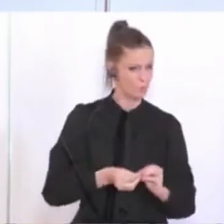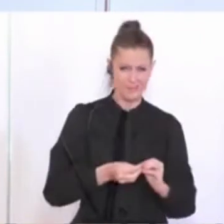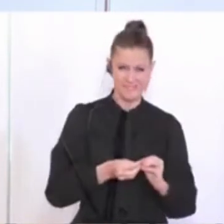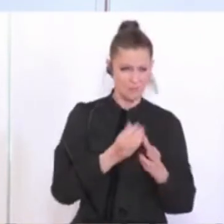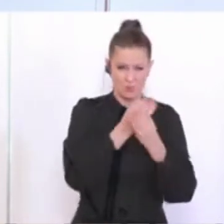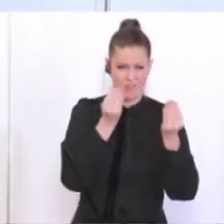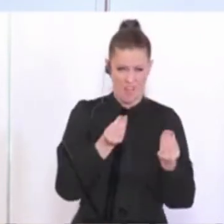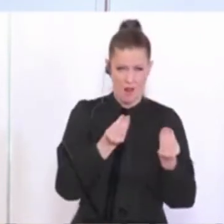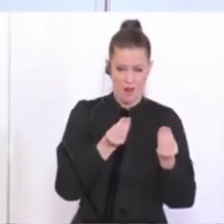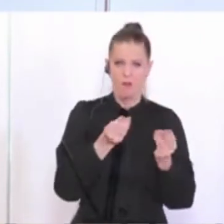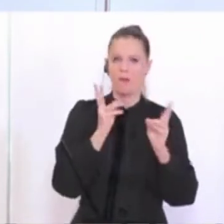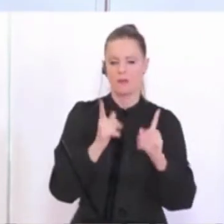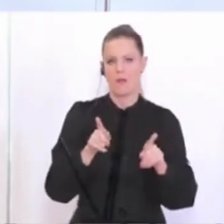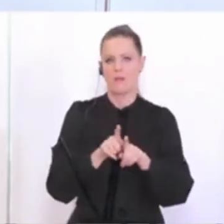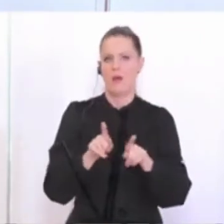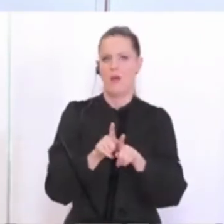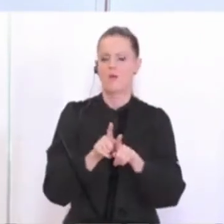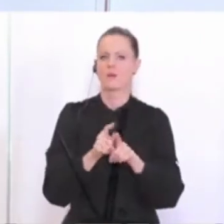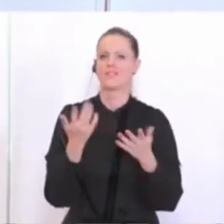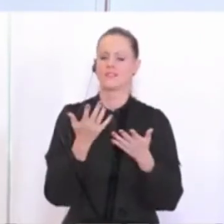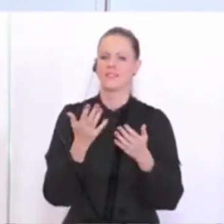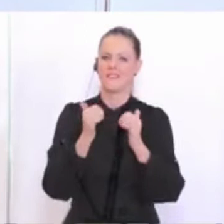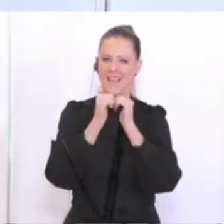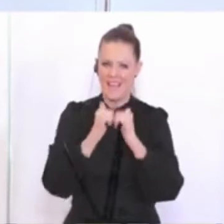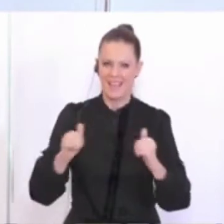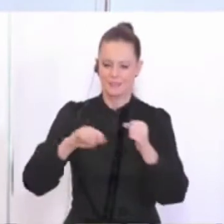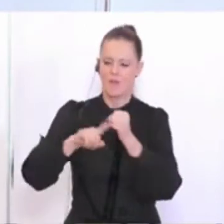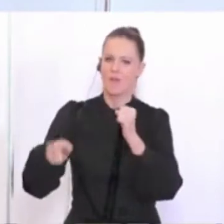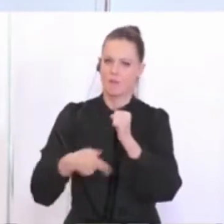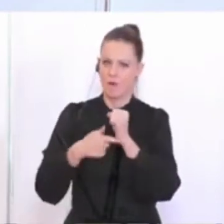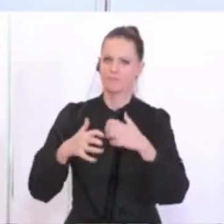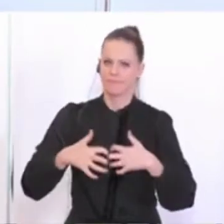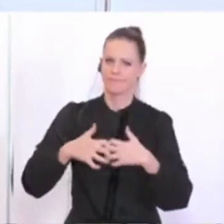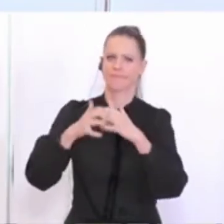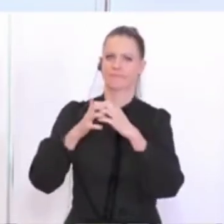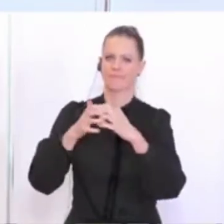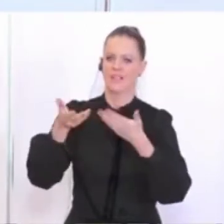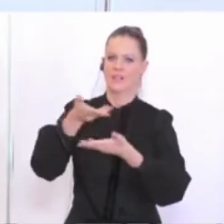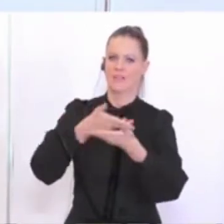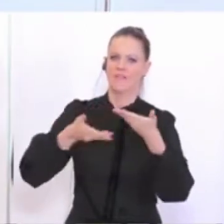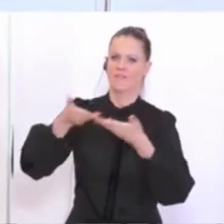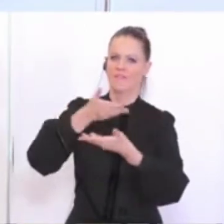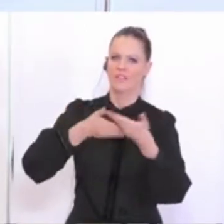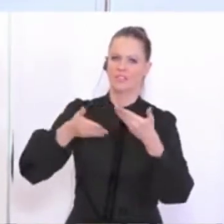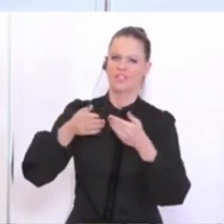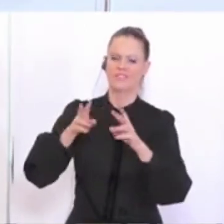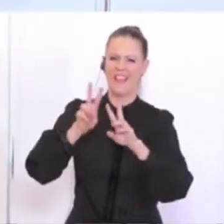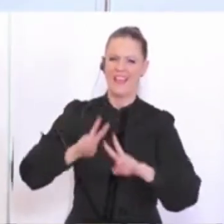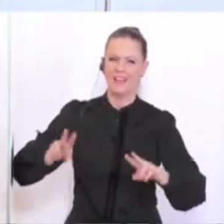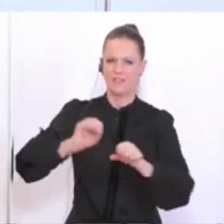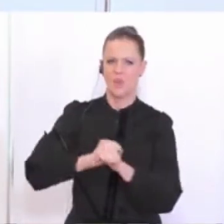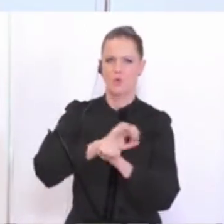können wir hier auch noch einen eigenen Fonds schaffen, der den wirtschaftlichen Fonds wie dem Corona-Hilfsfonds